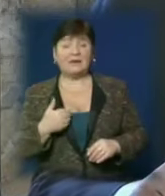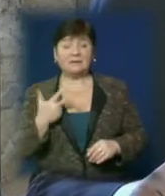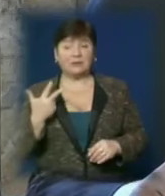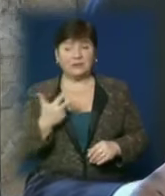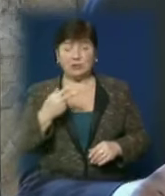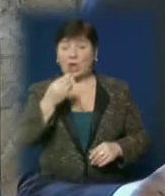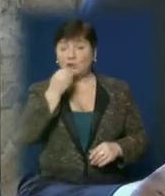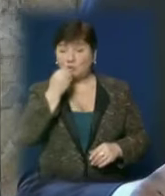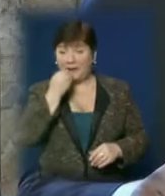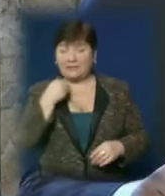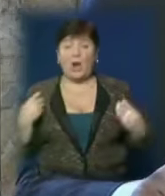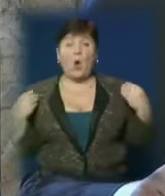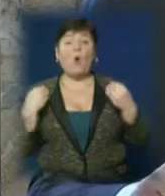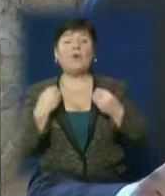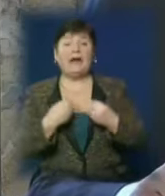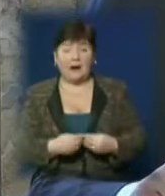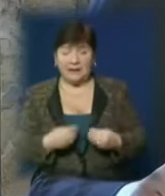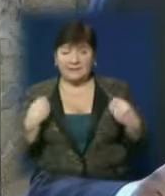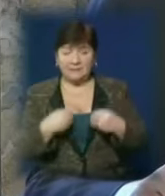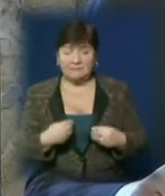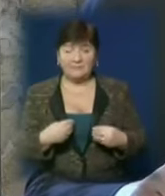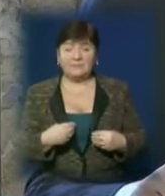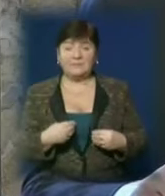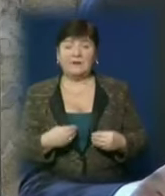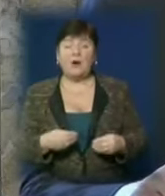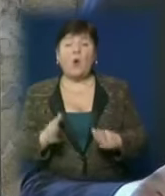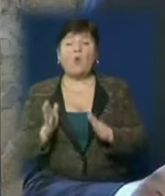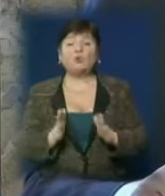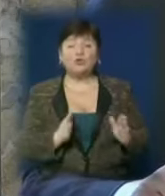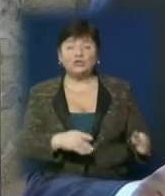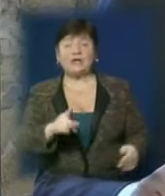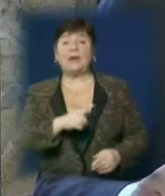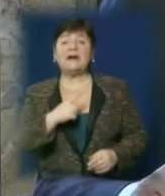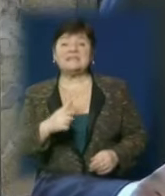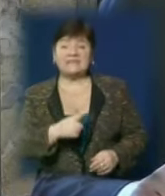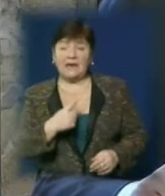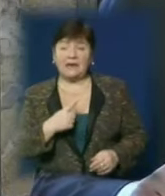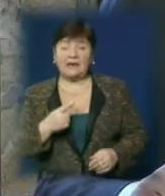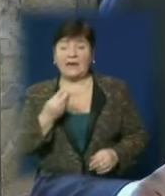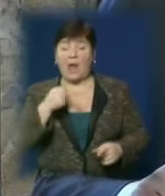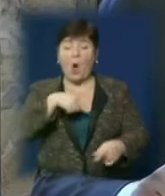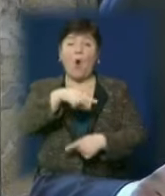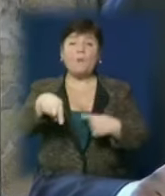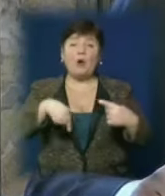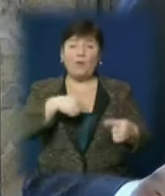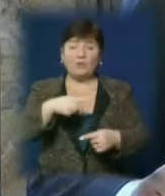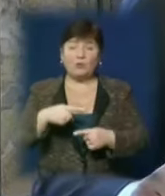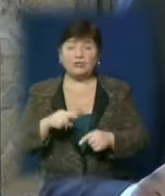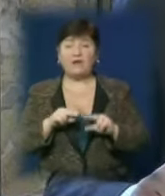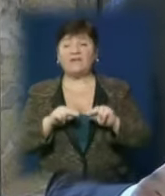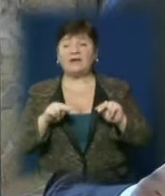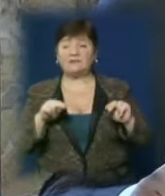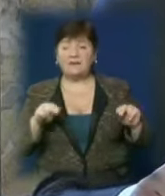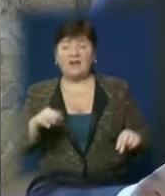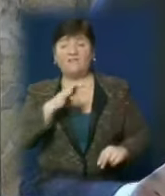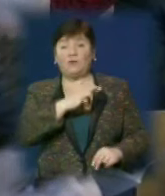харчувати, бодягати, куртоженки, майстерні, обігові кошти, викладачі, вихователі